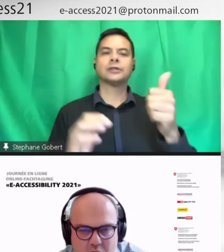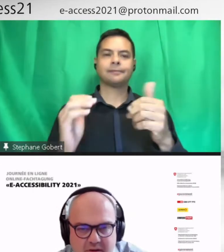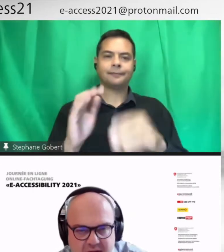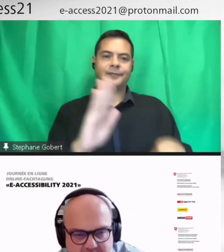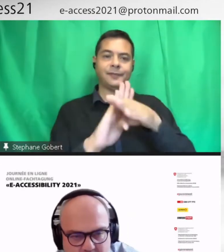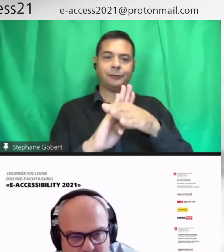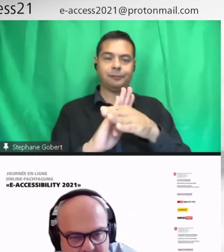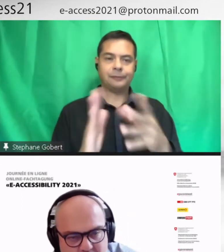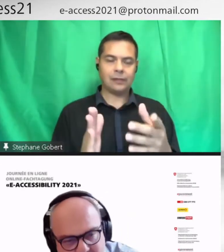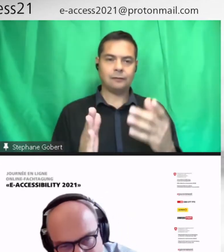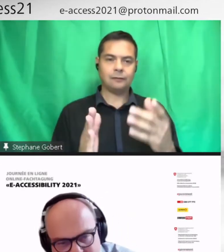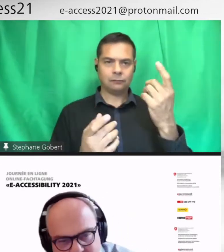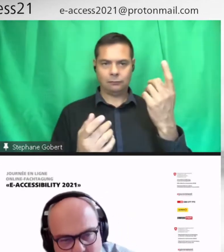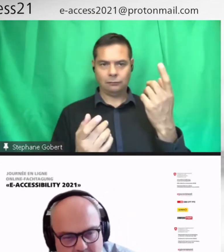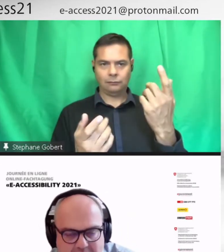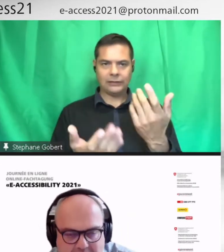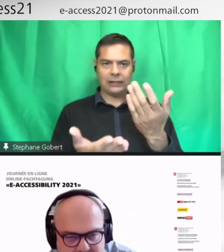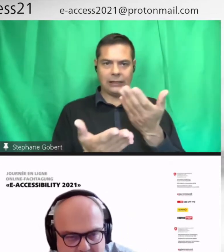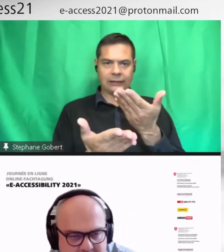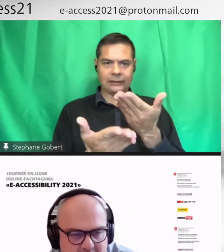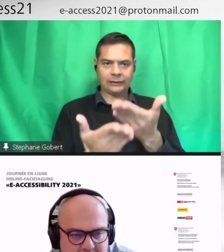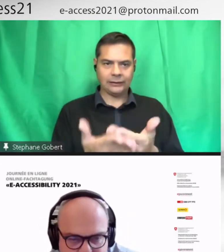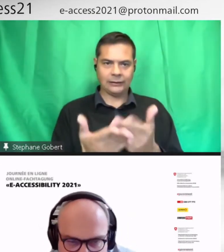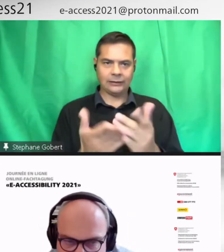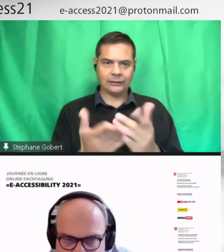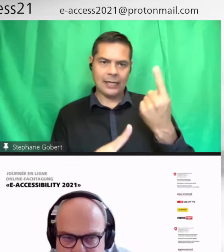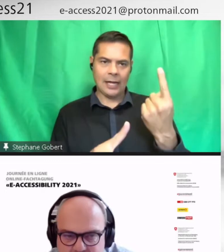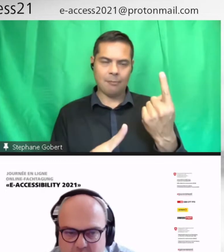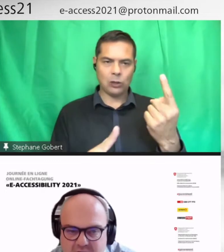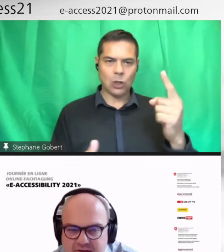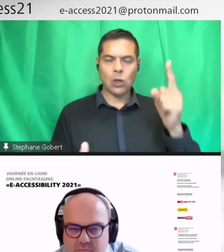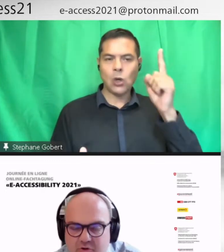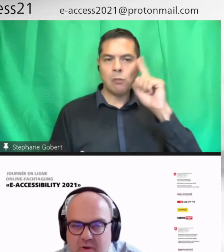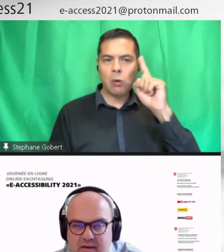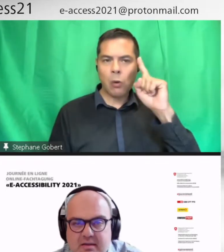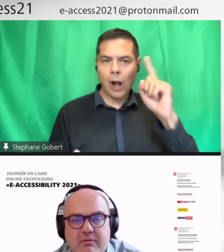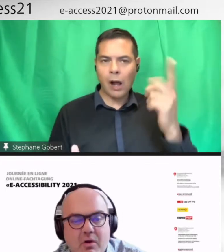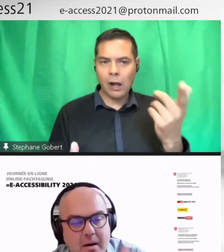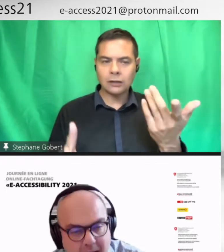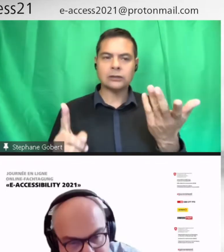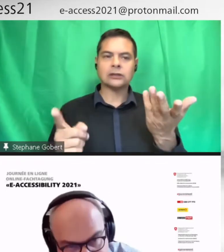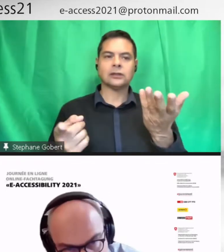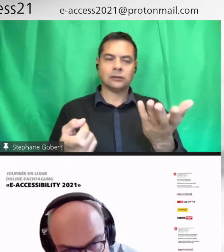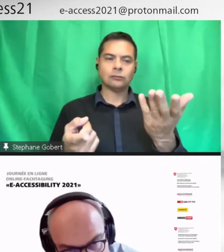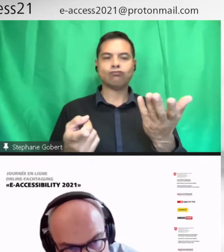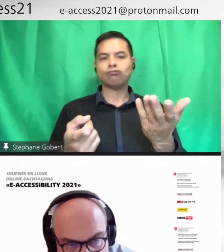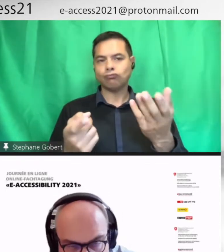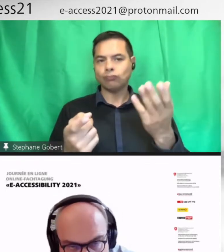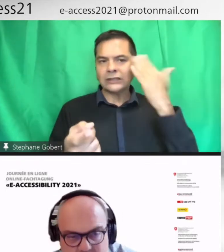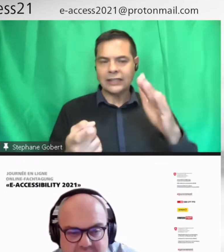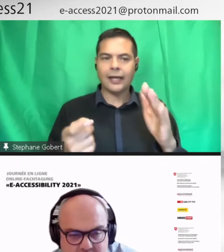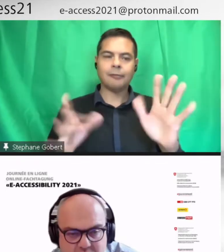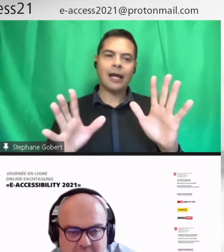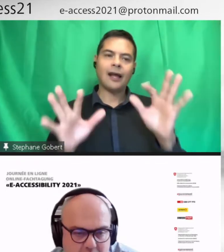réfléchir pourquoi ça devient important. Maintenant, on a déjà eu des éléments. Ce matin, on va juste regarder les moyens d'enseignement numérique qui vont apparaître, qui sont émergents.